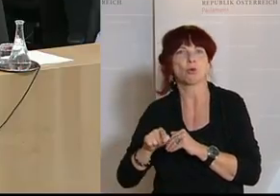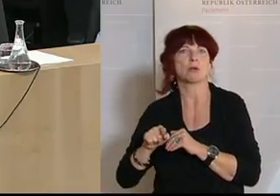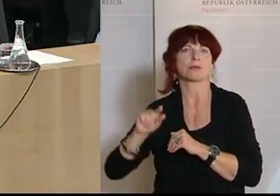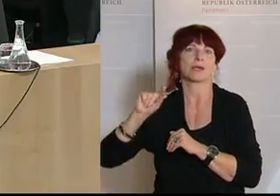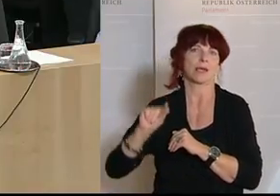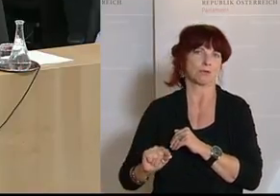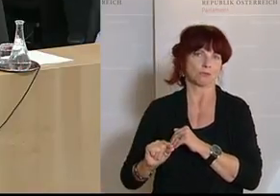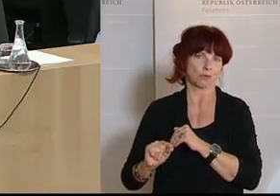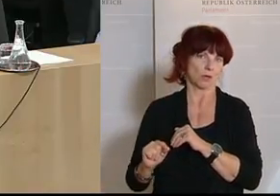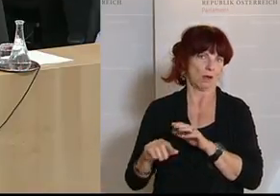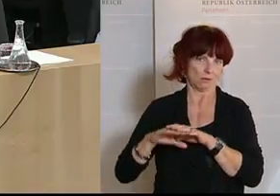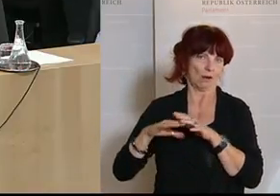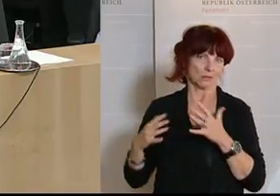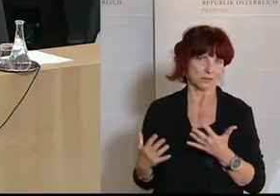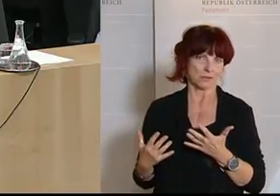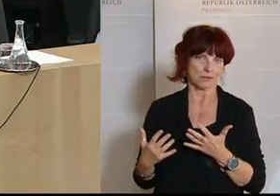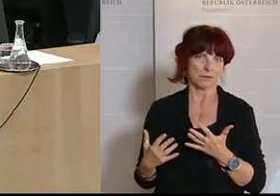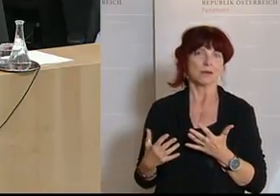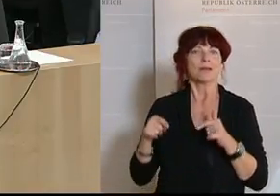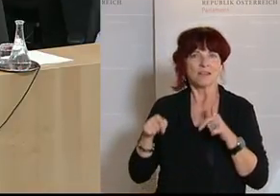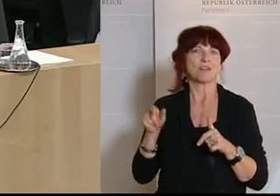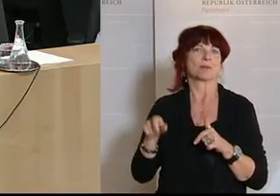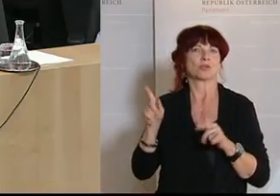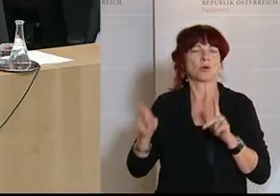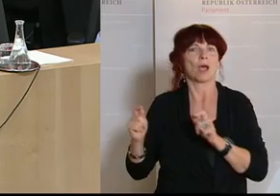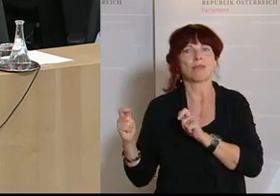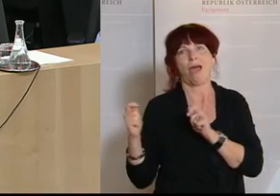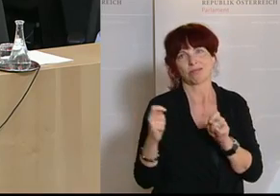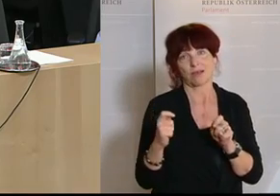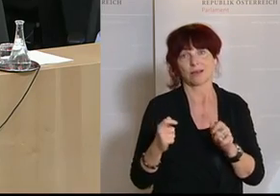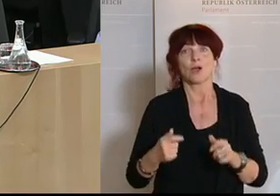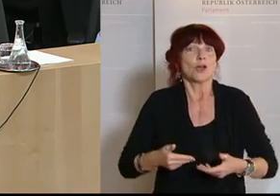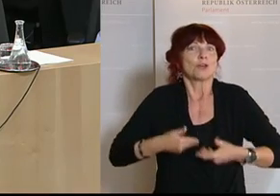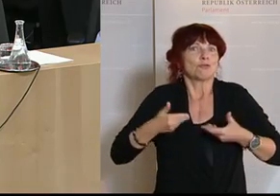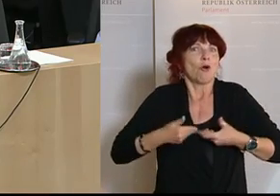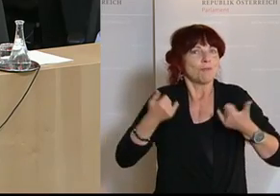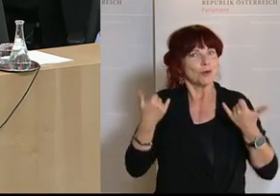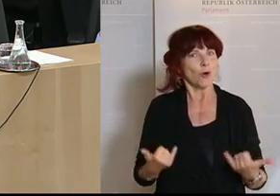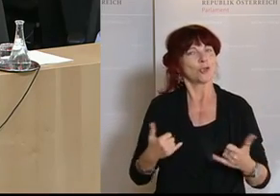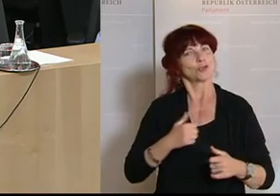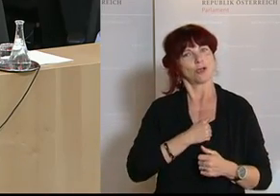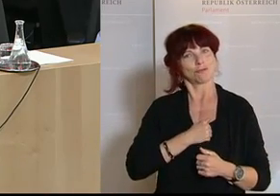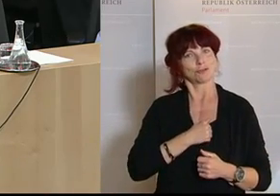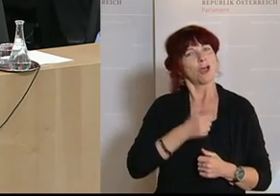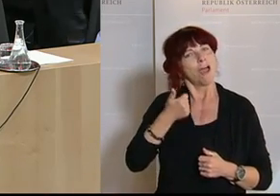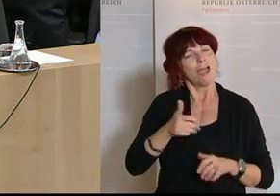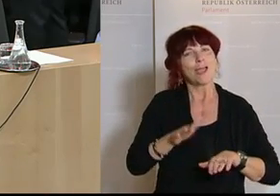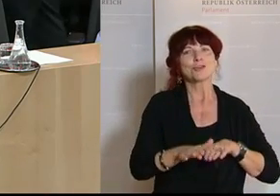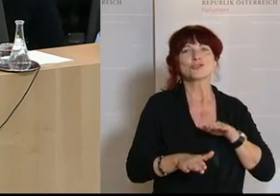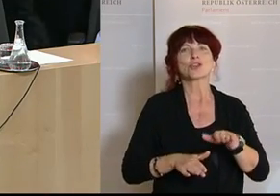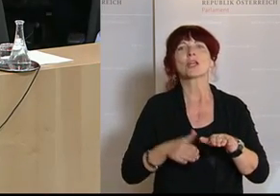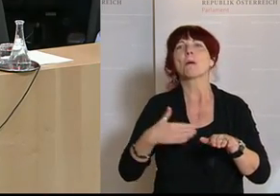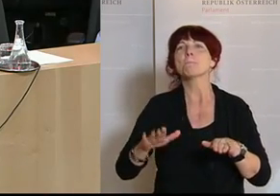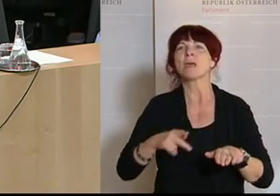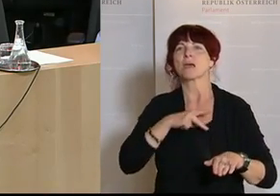Ich freue mich sehr, dass das heute gelingt. Es ist ein weiterer Schritt hier zu mehr sozialer Unterstützung für jene aus dem Kunst- und